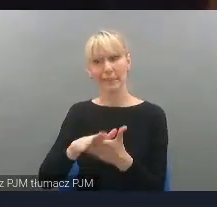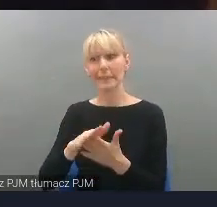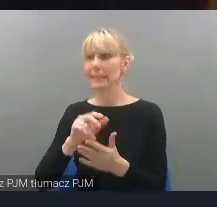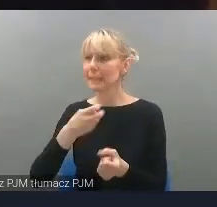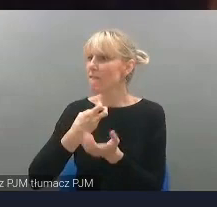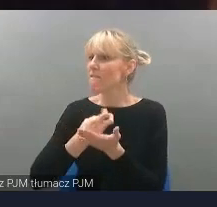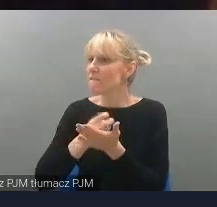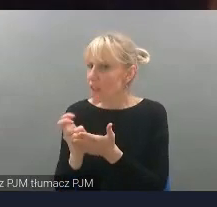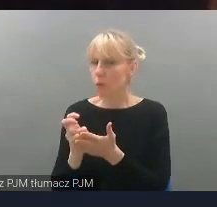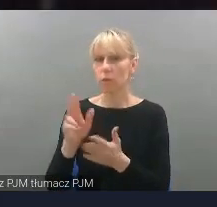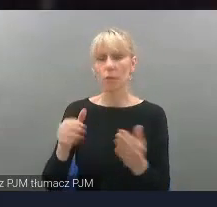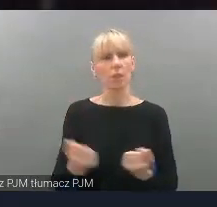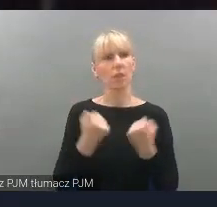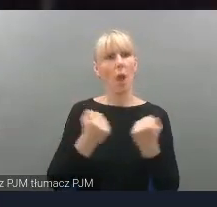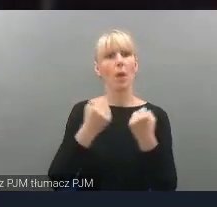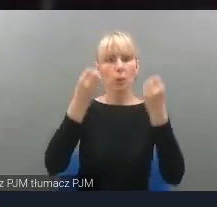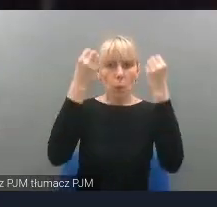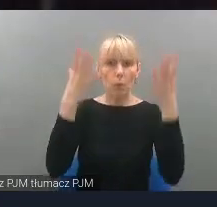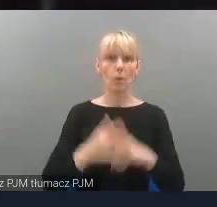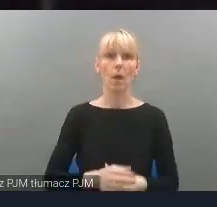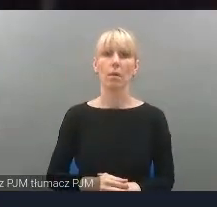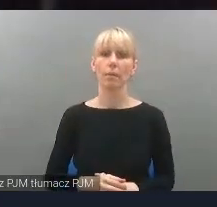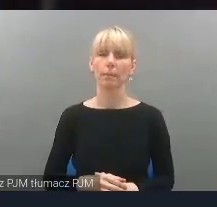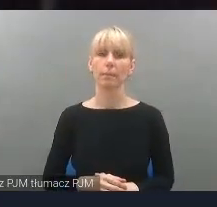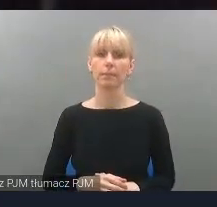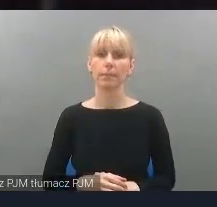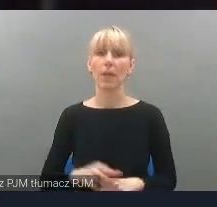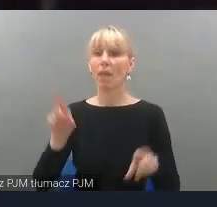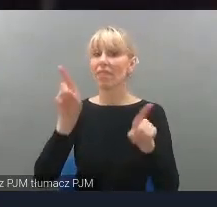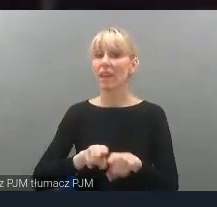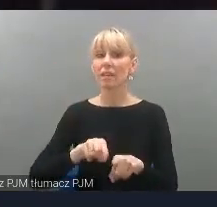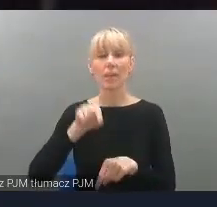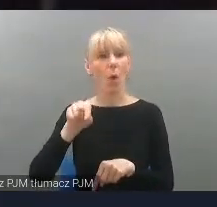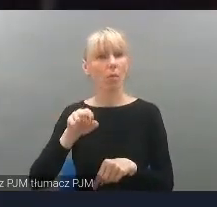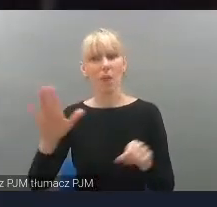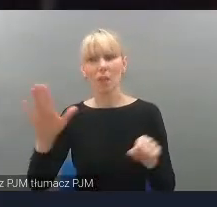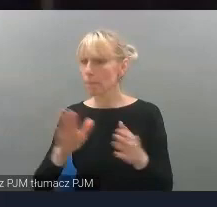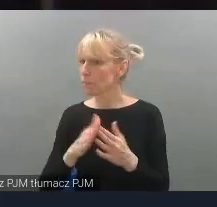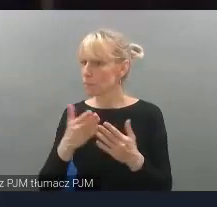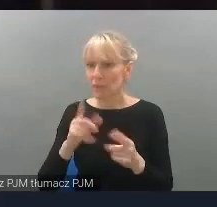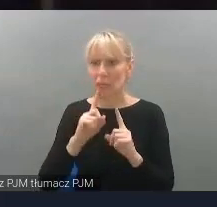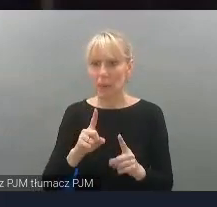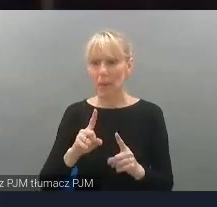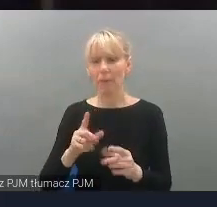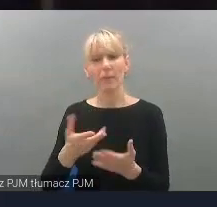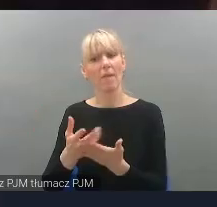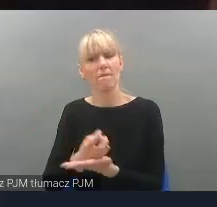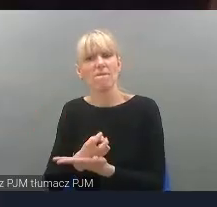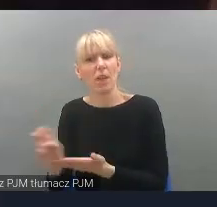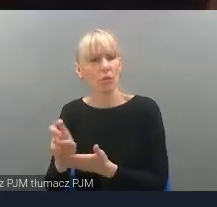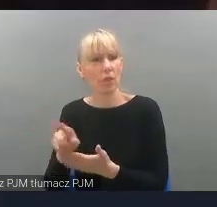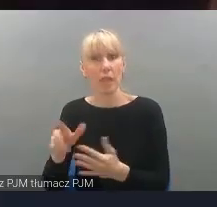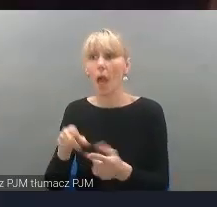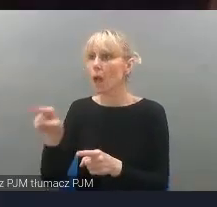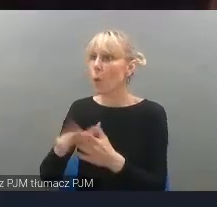odbiorcy z działań kulturalnych, ale jednocześnie zupełnie są wykluczone jako twórcy tych działań. Więc